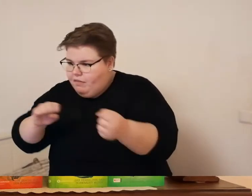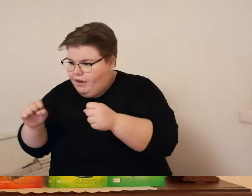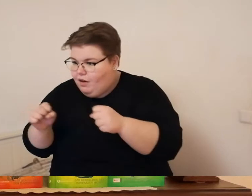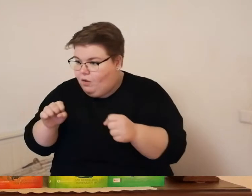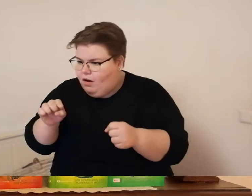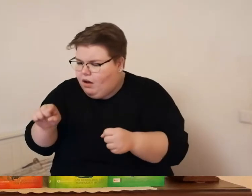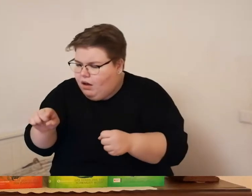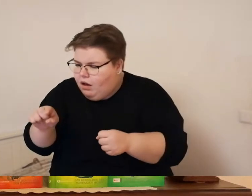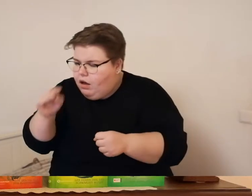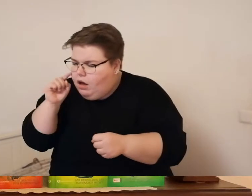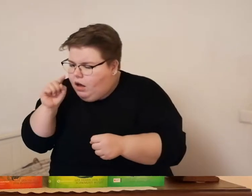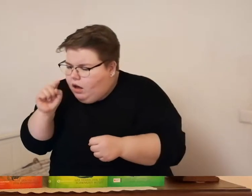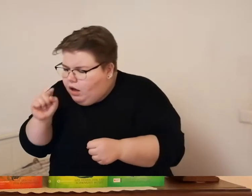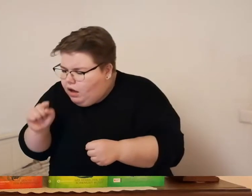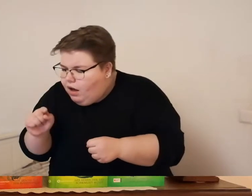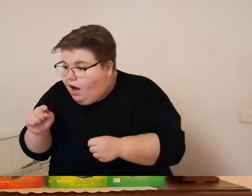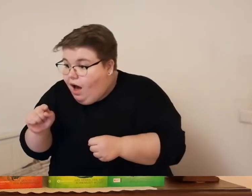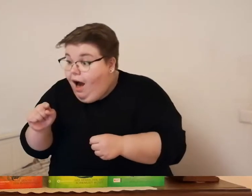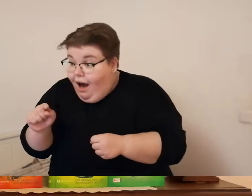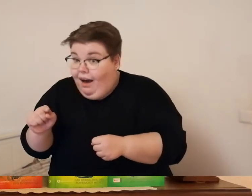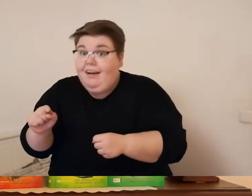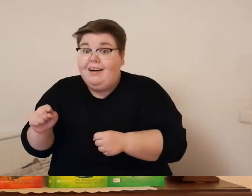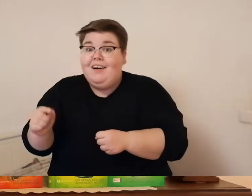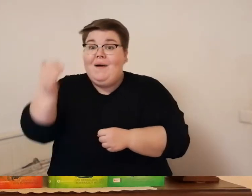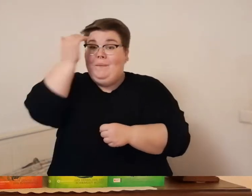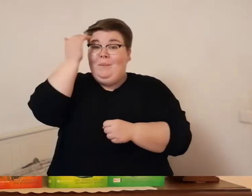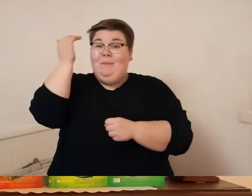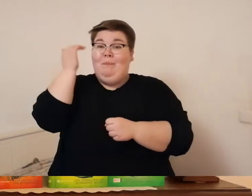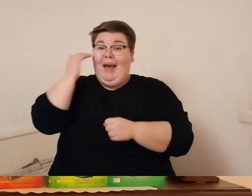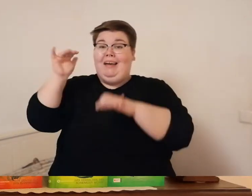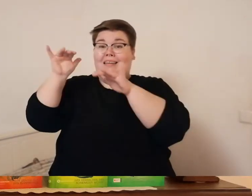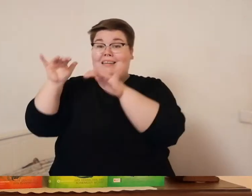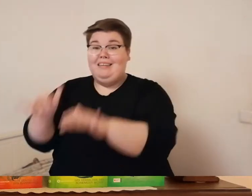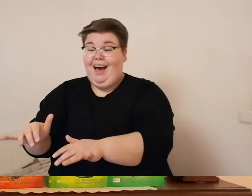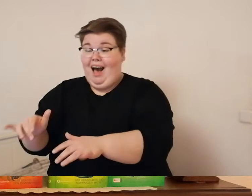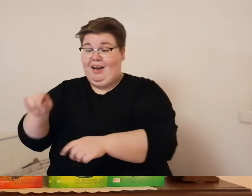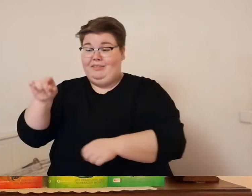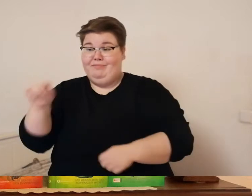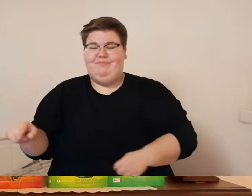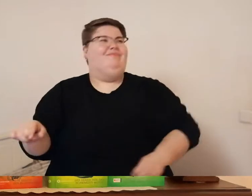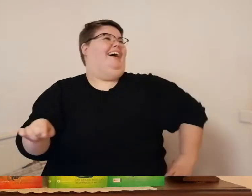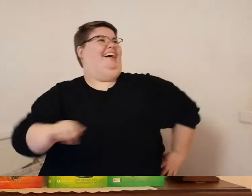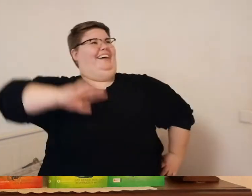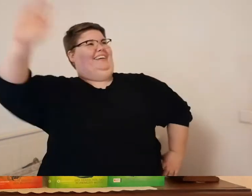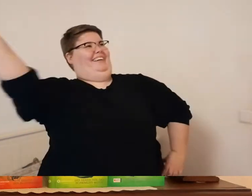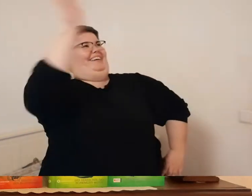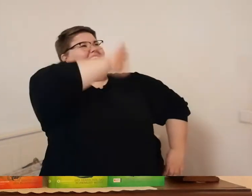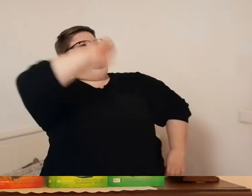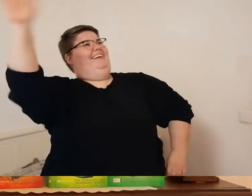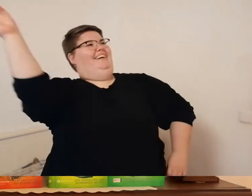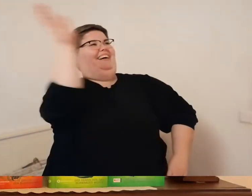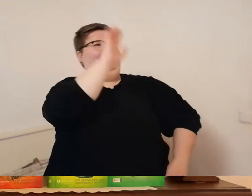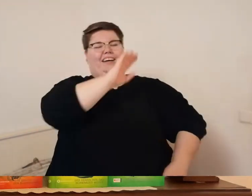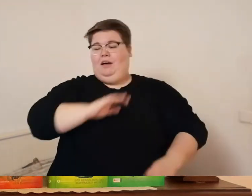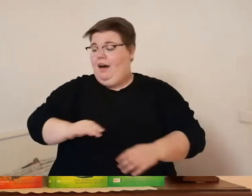zusammen und guckte genauer hin ja es war tatsächlich bengt der dort im schnee stand und ihnen winkte was für ein glück